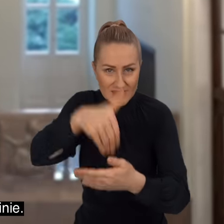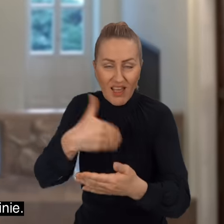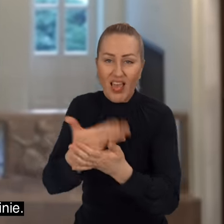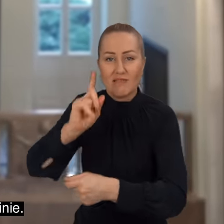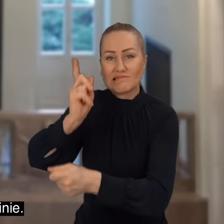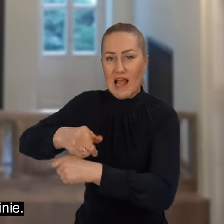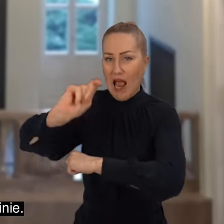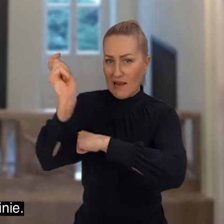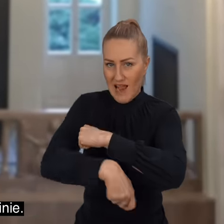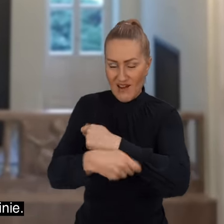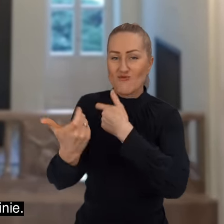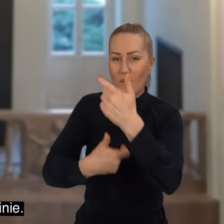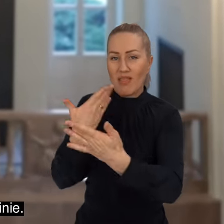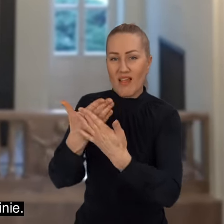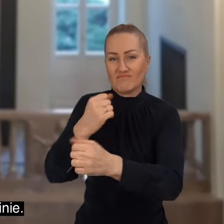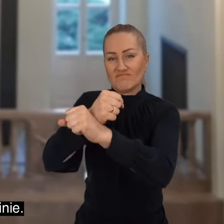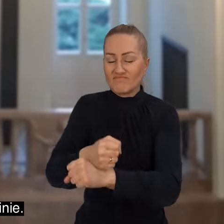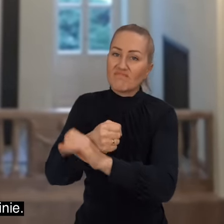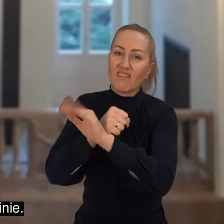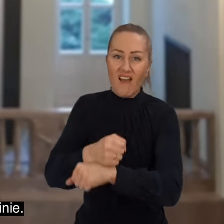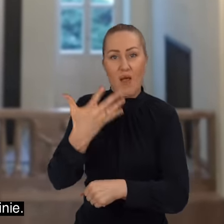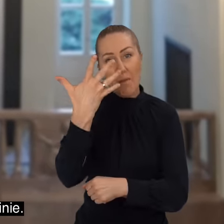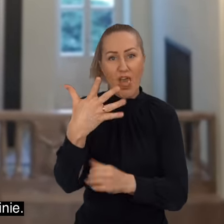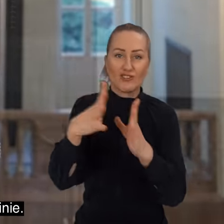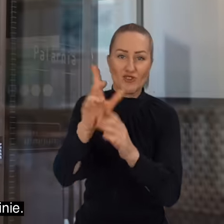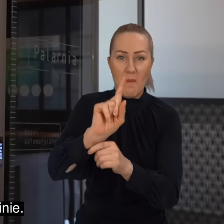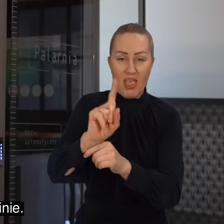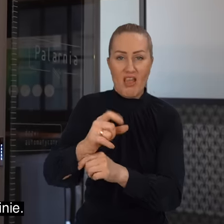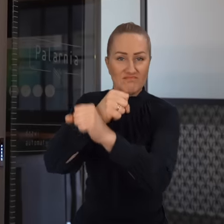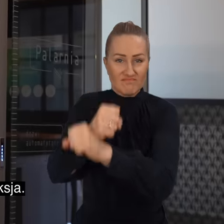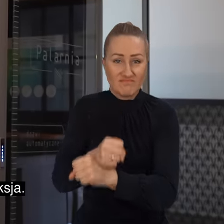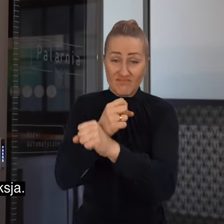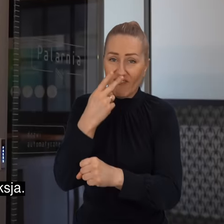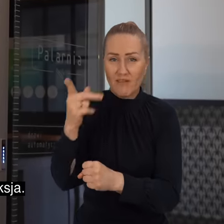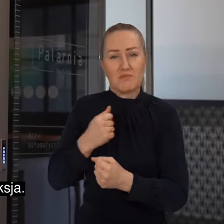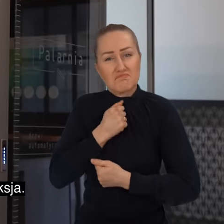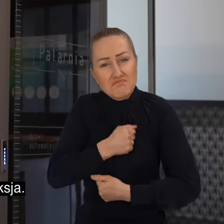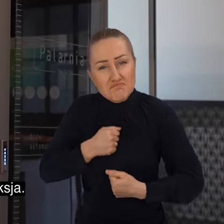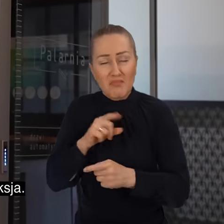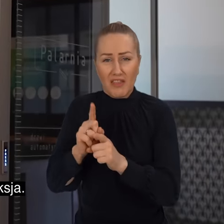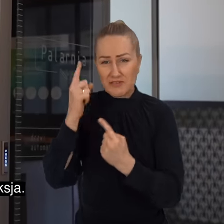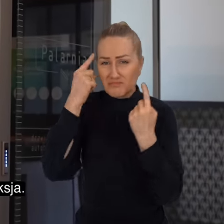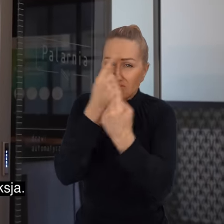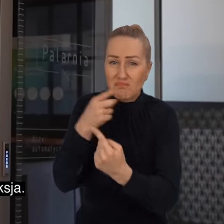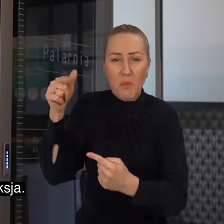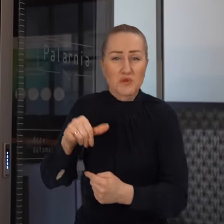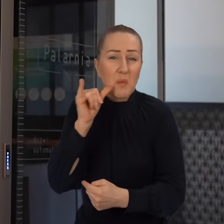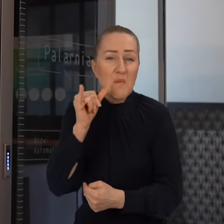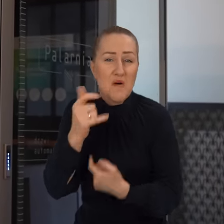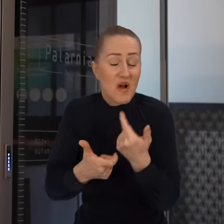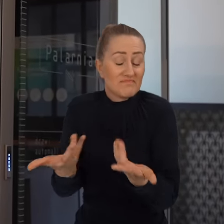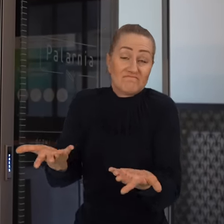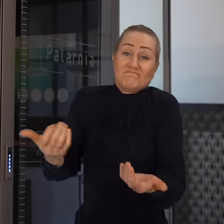uzyskali kary regulaminowe. Pięć do dziesięciu minut pobytu w kabinie, zobaczcie, smutek też, refleksja, muszą